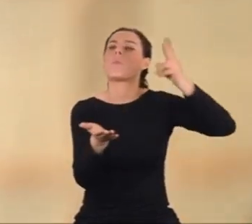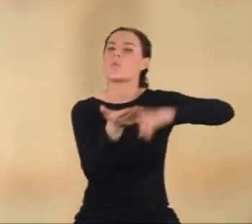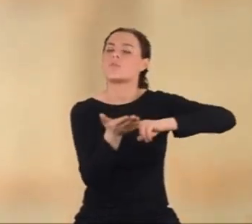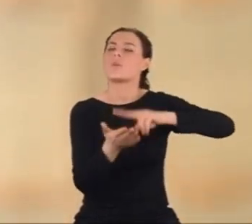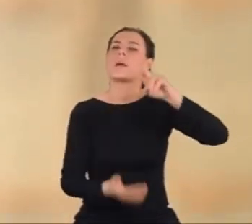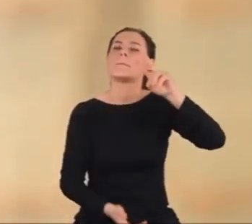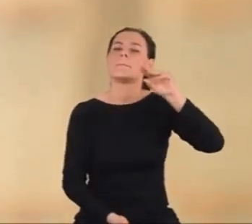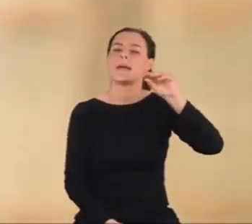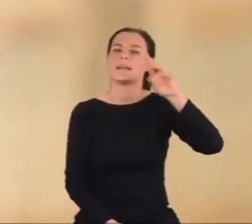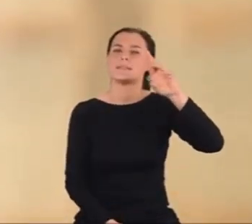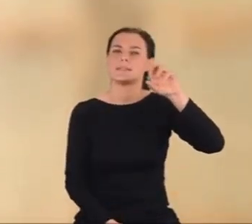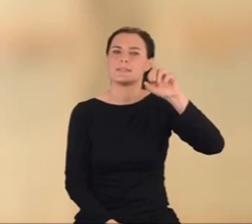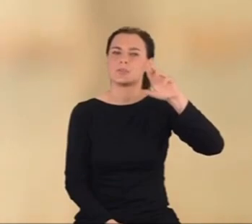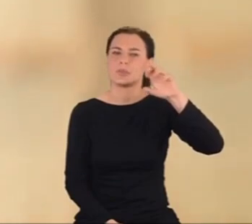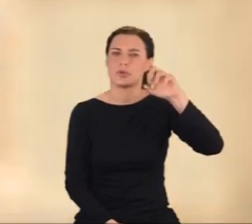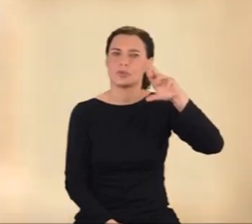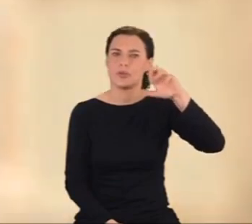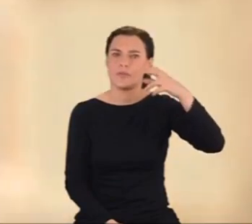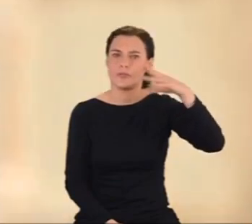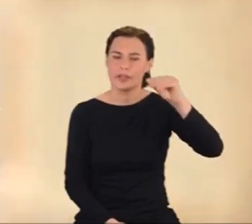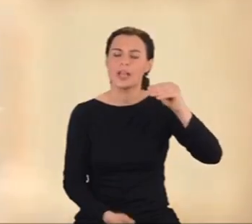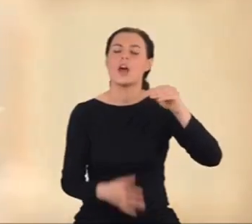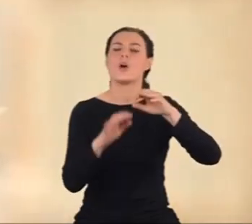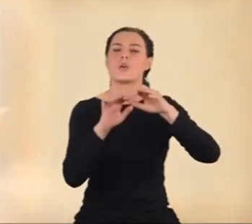Podwójny, bezneutrinowy rozpad beta.